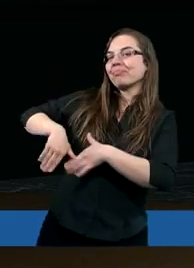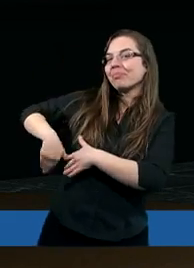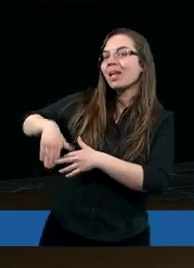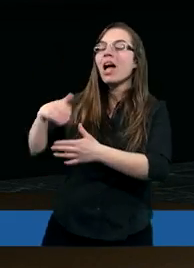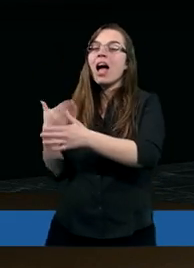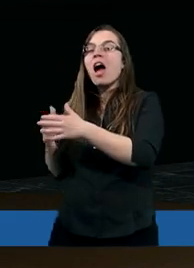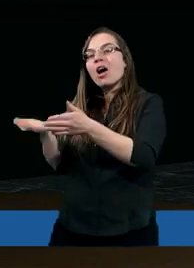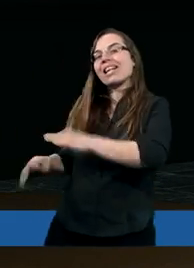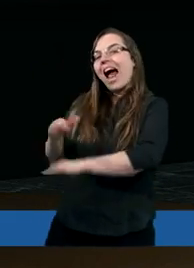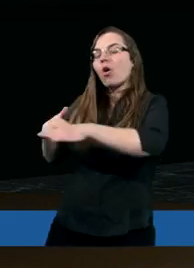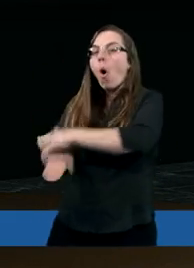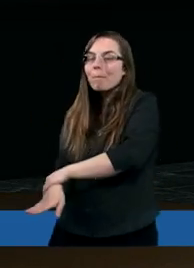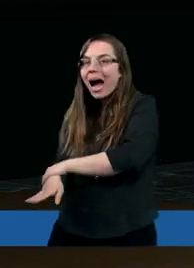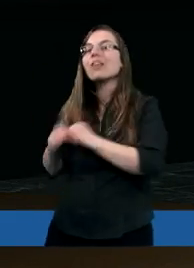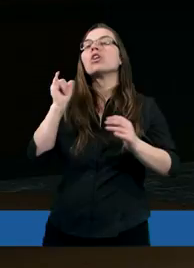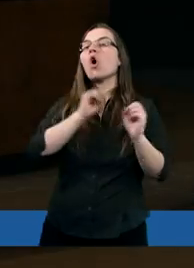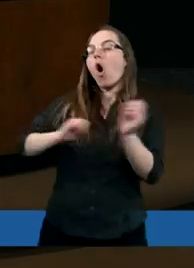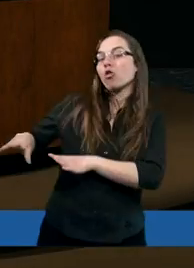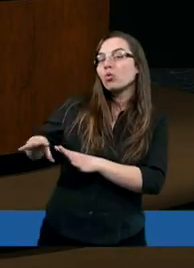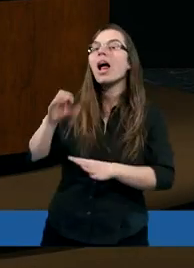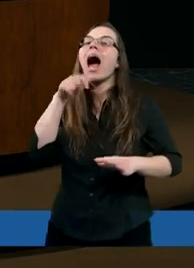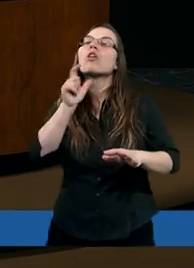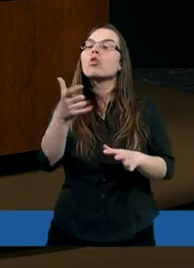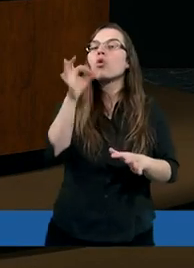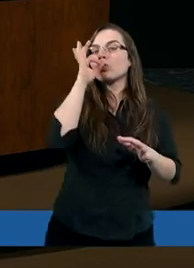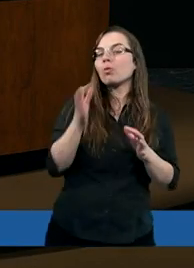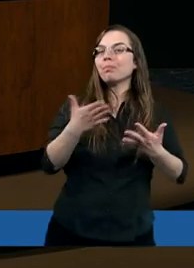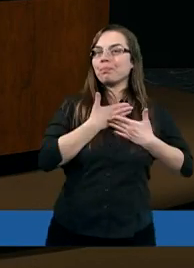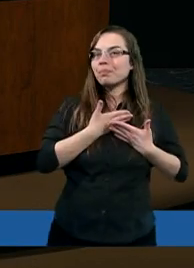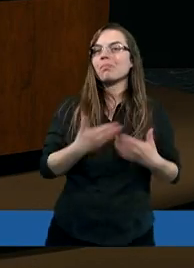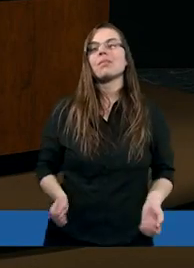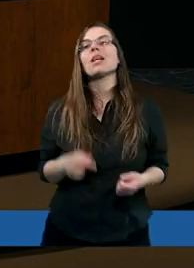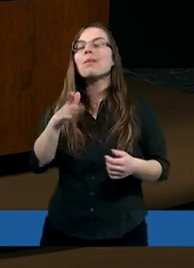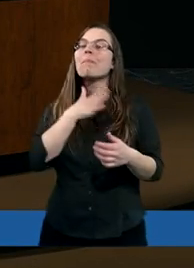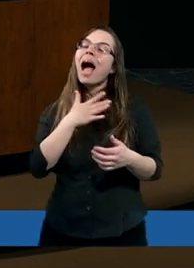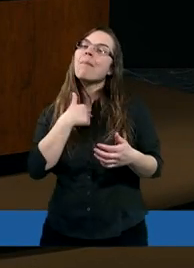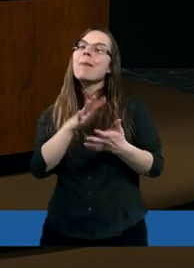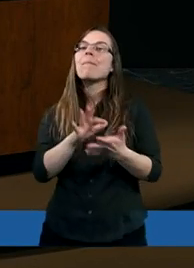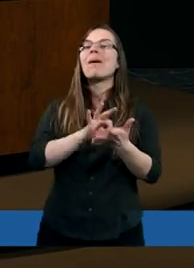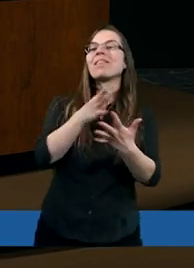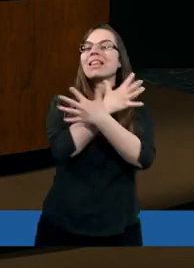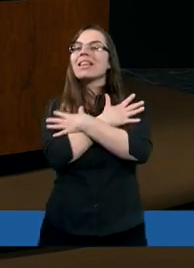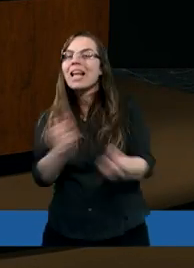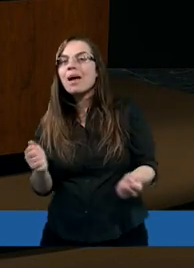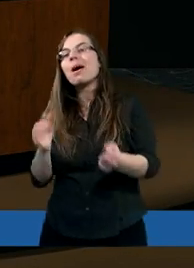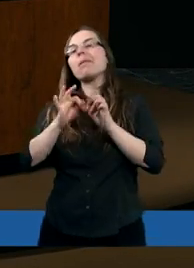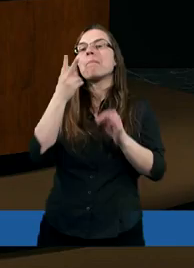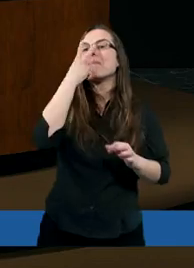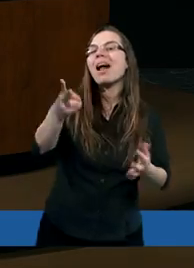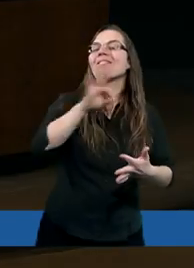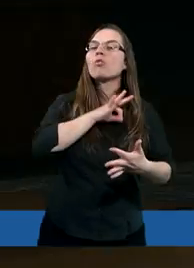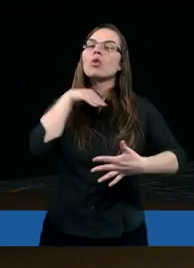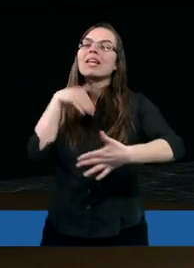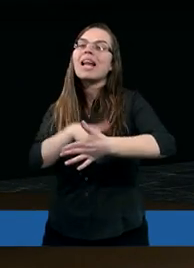mnie i niepotrzebne. Odrzucić. Czy to łatwo odrzucić? No ja mam pewien dylemat, bo jak patrzę na swoje zachowanie